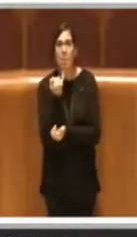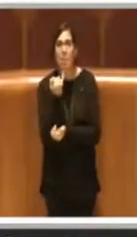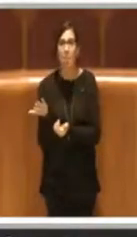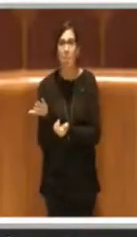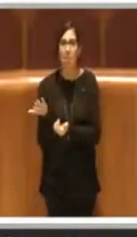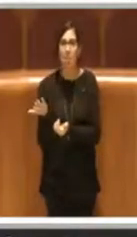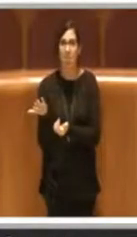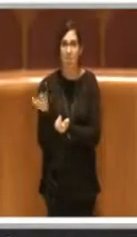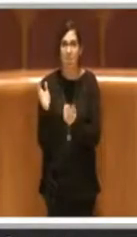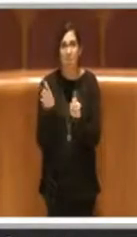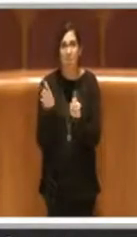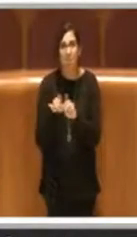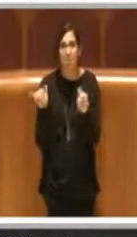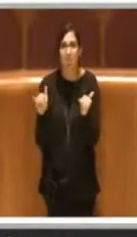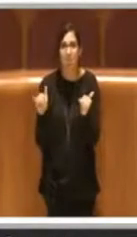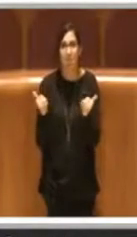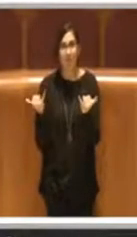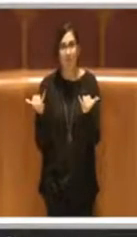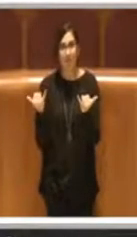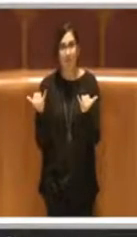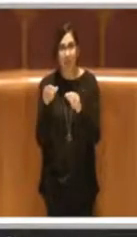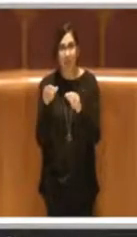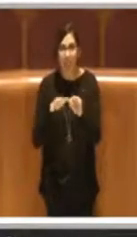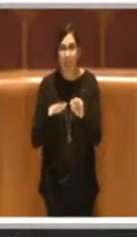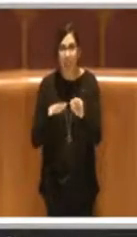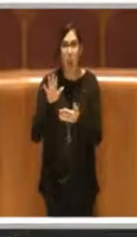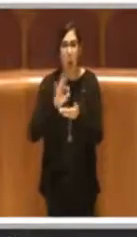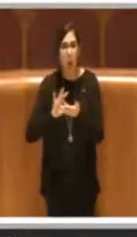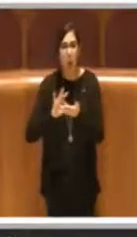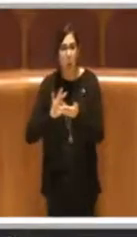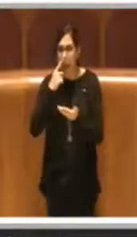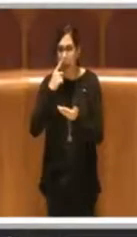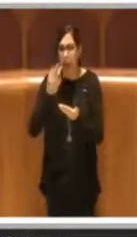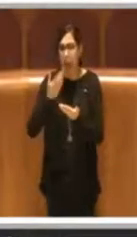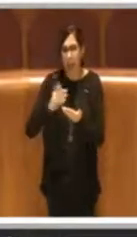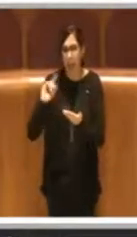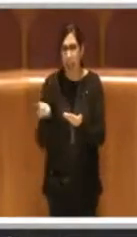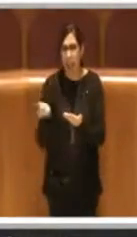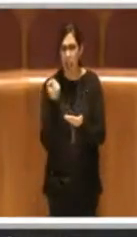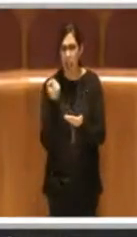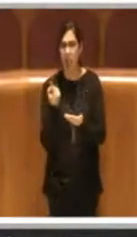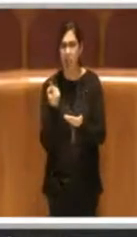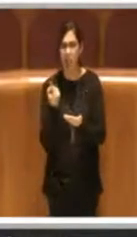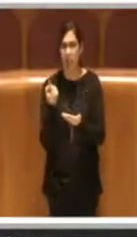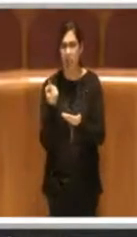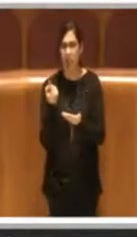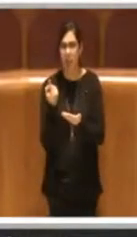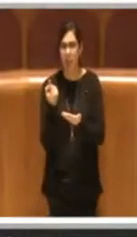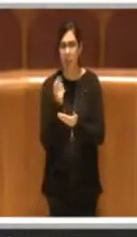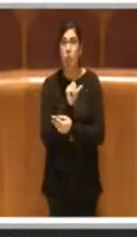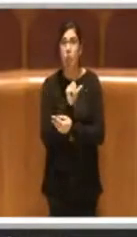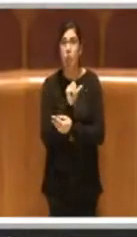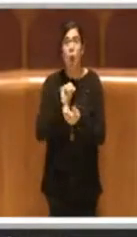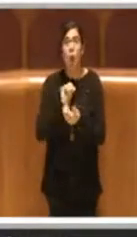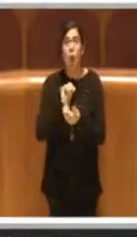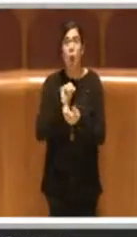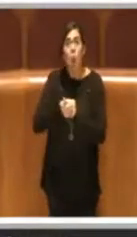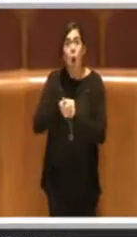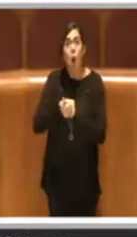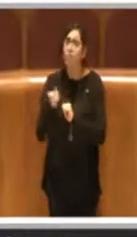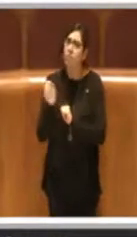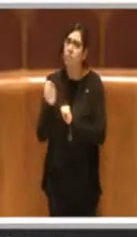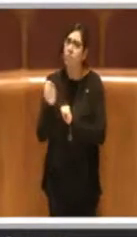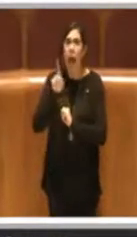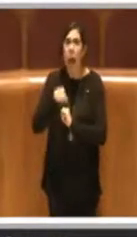territorio, appunto, alle scuole, alle associazioni, non solo attività sportive, ma anche attività